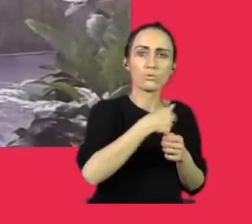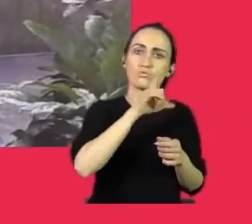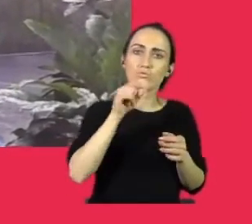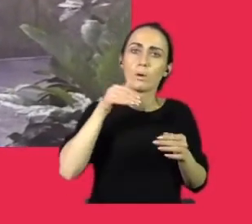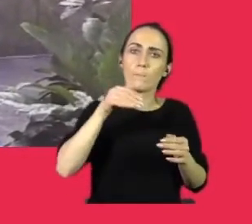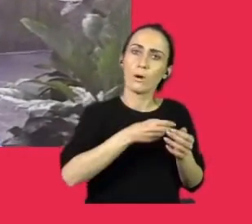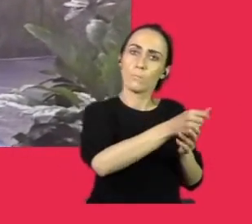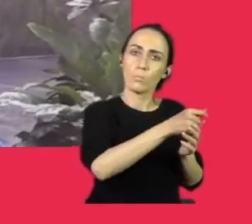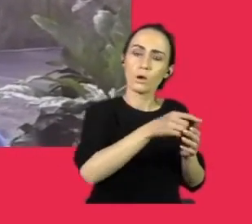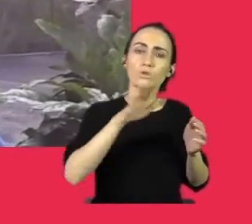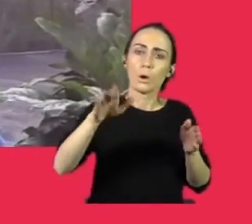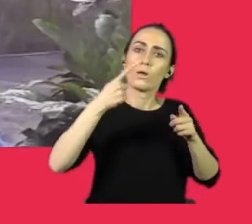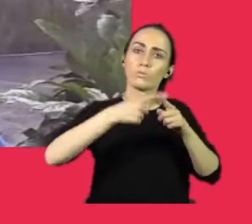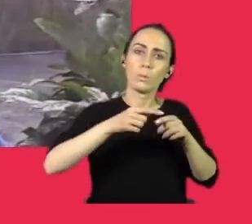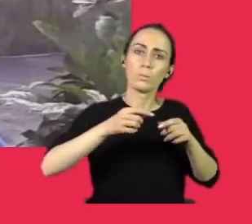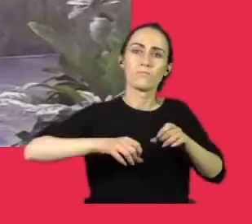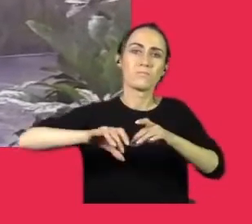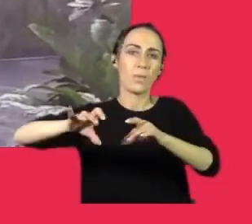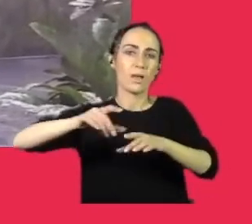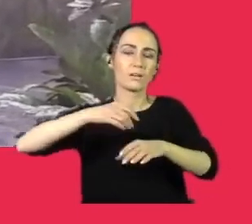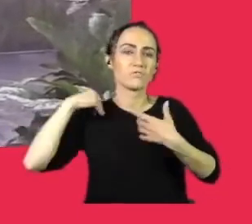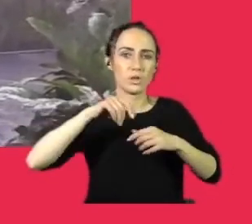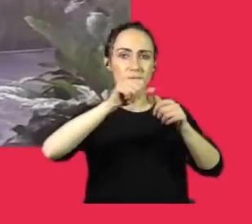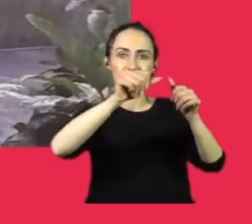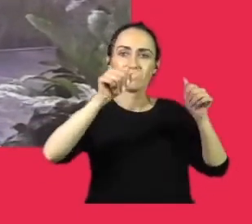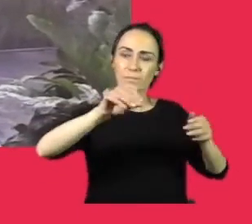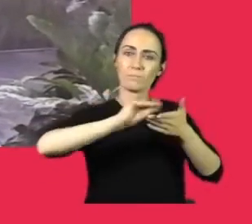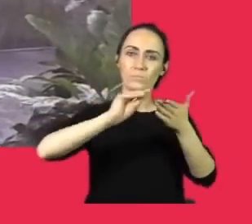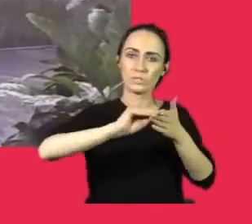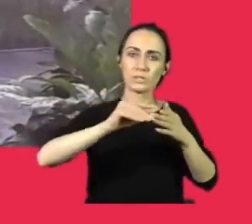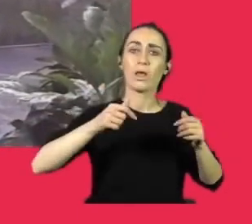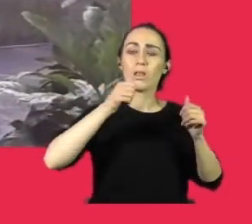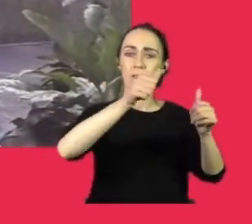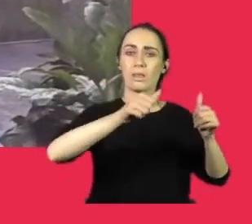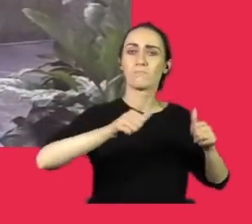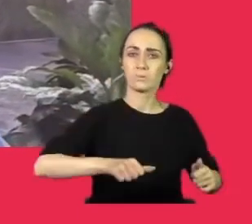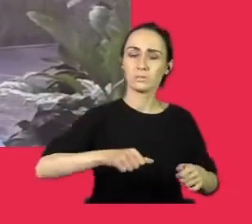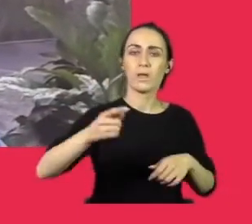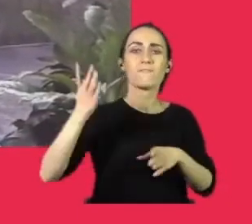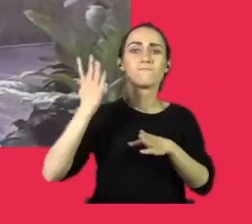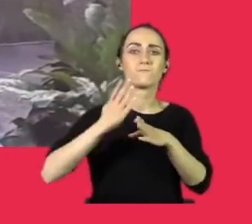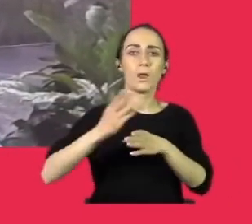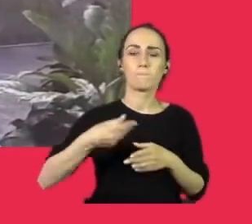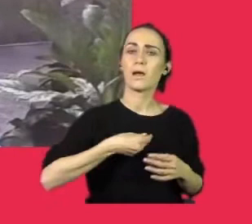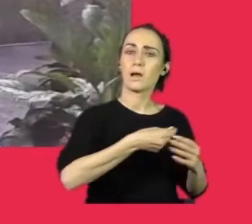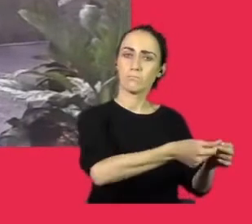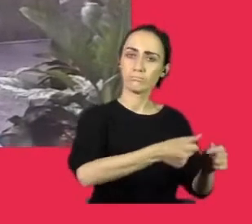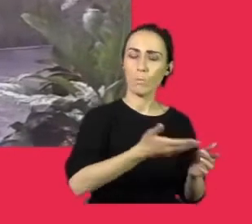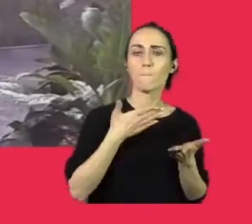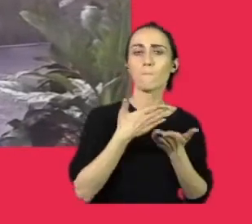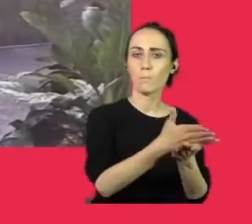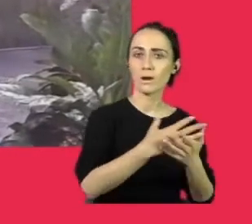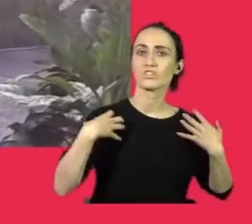tabliczką przy tym wybiegu. I to z kolei dla firmy jest korzyste, bo to także poprawia jej